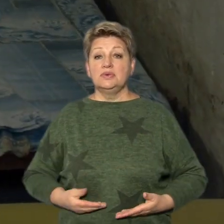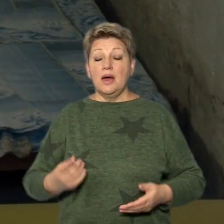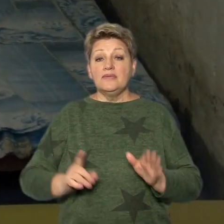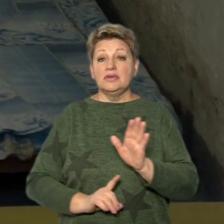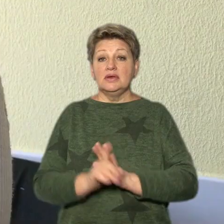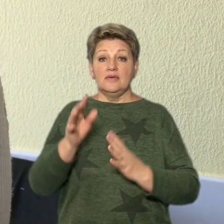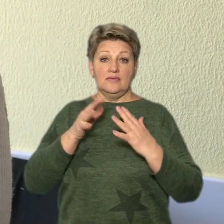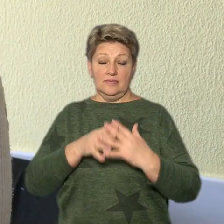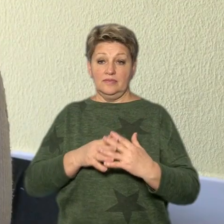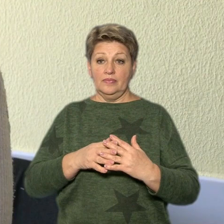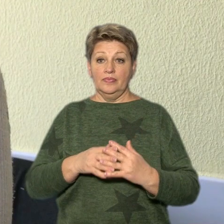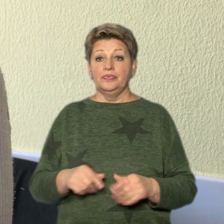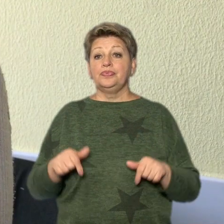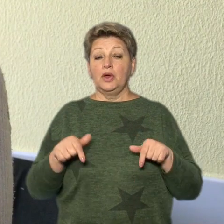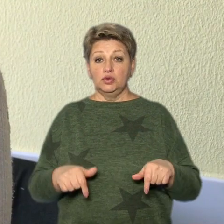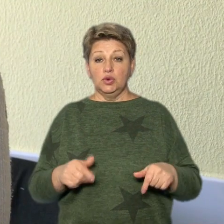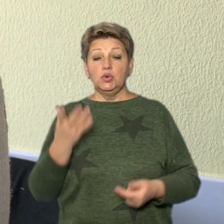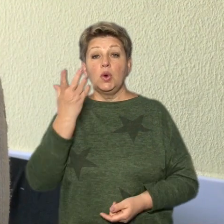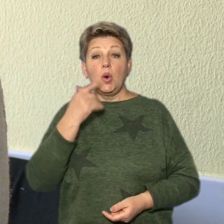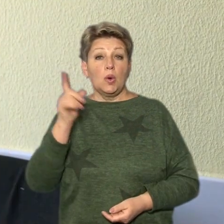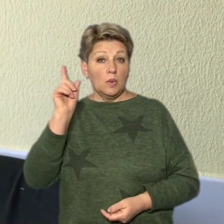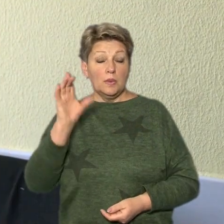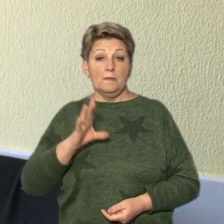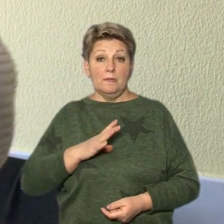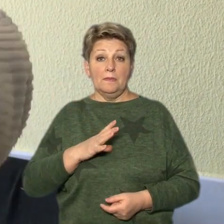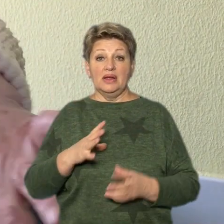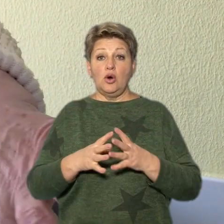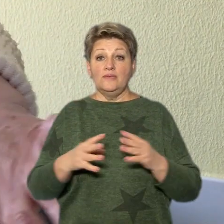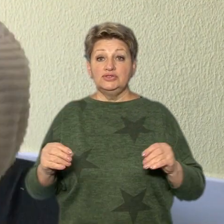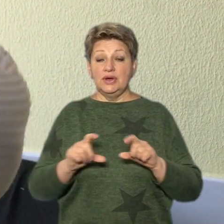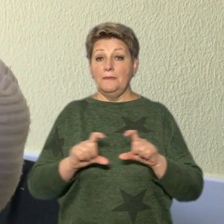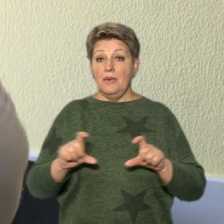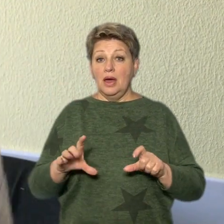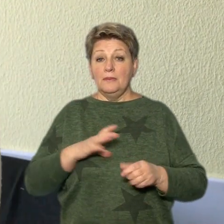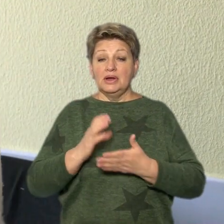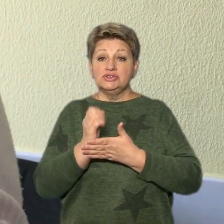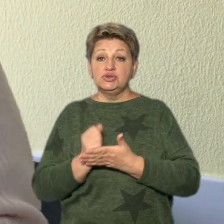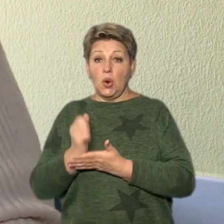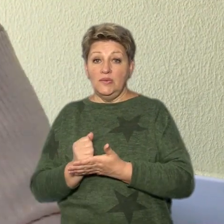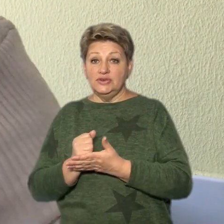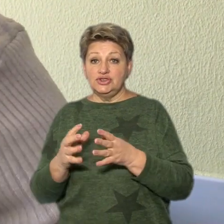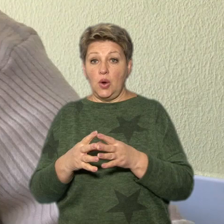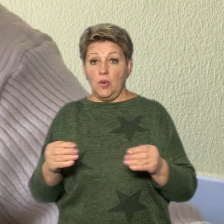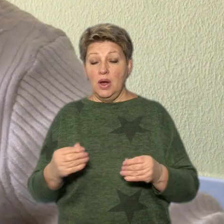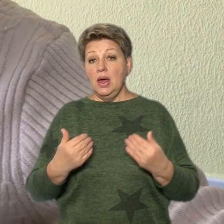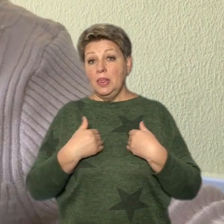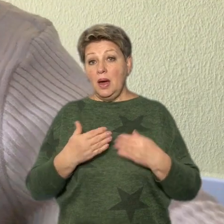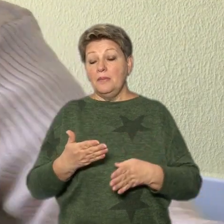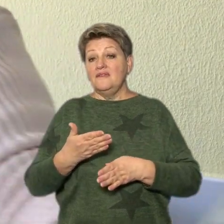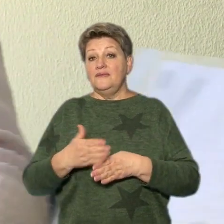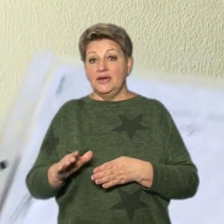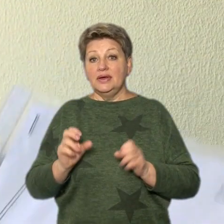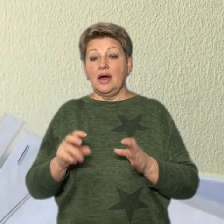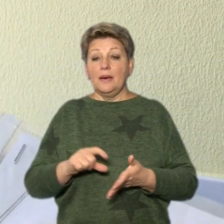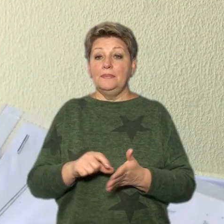повномасштабної. Тут колись був овочевий магазин, було овощесховище внизу. Нам його як виділили, ось як